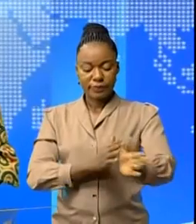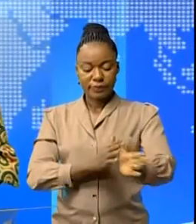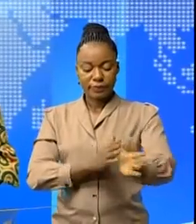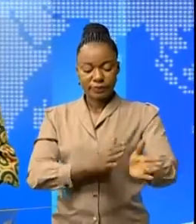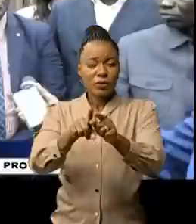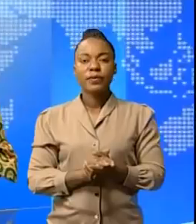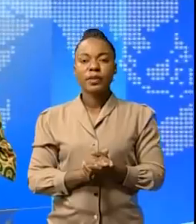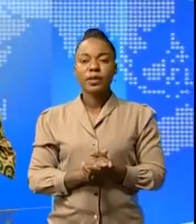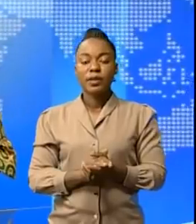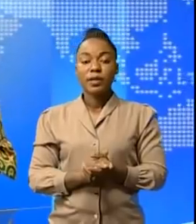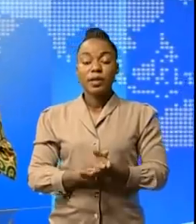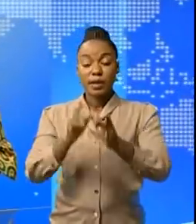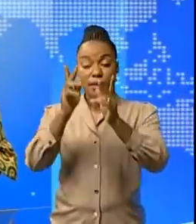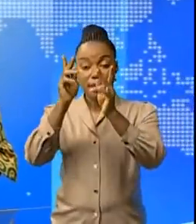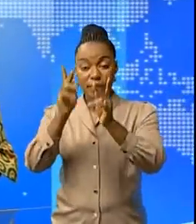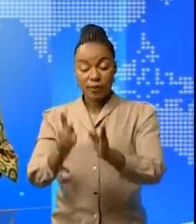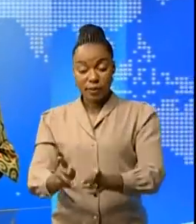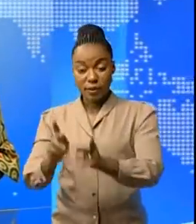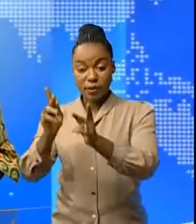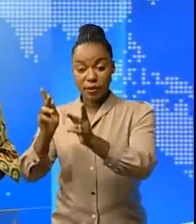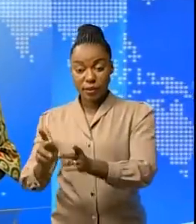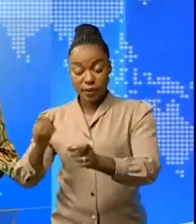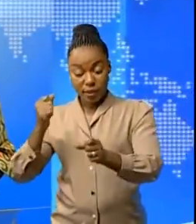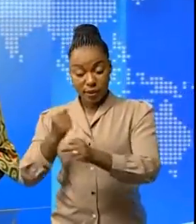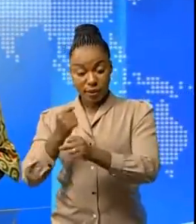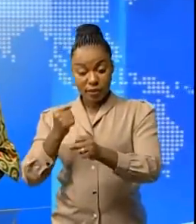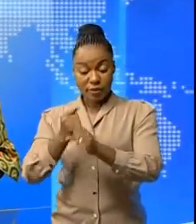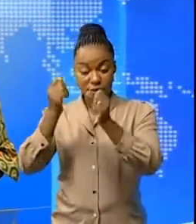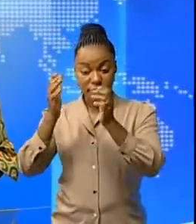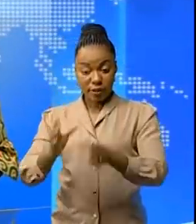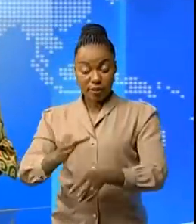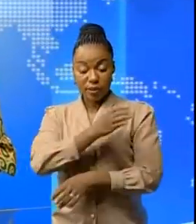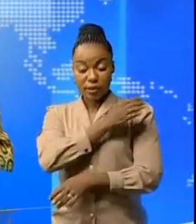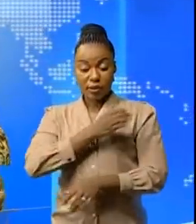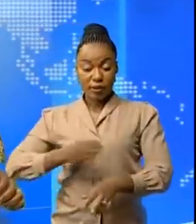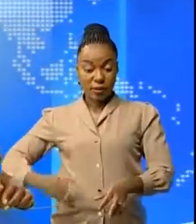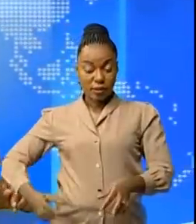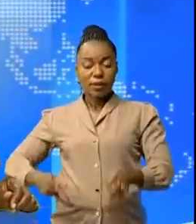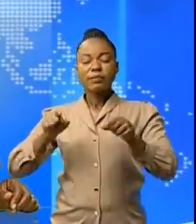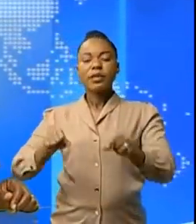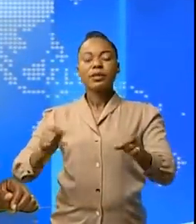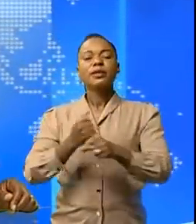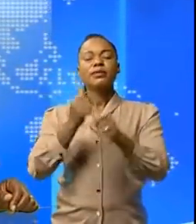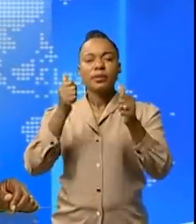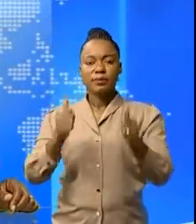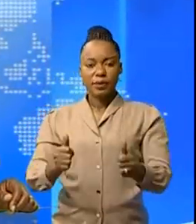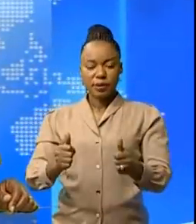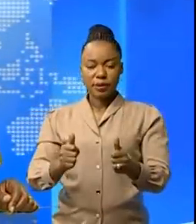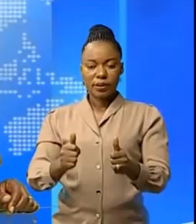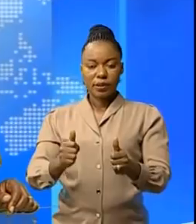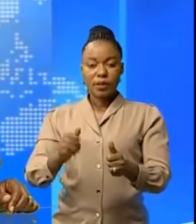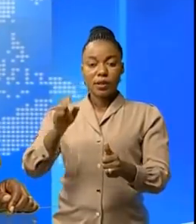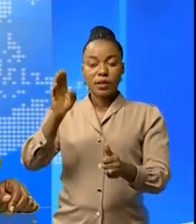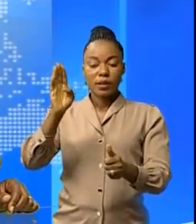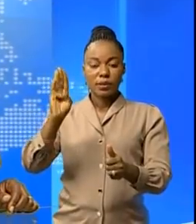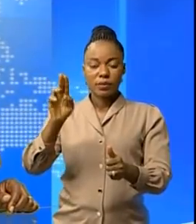Le personnel de la mairie de Bougna peuvent désormais travailler dans des bonnes conditions grâce à la réhabilitation du